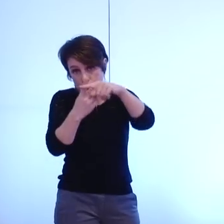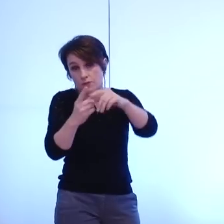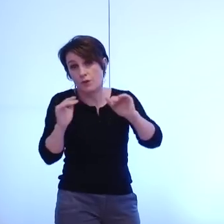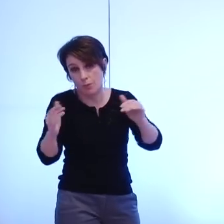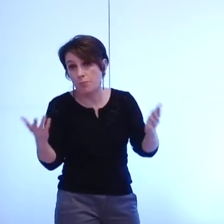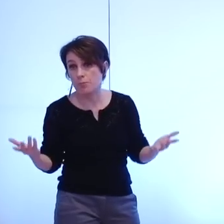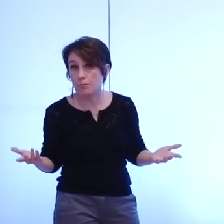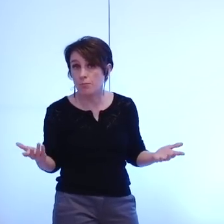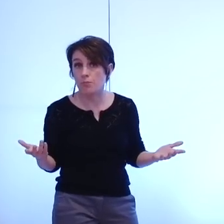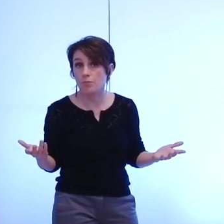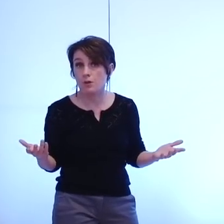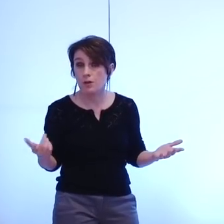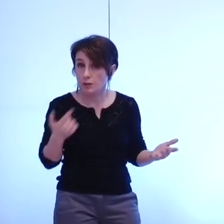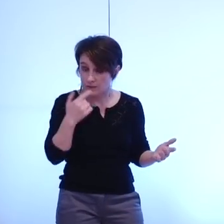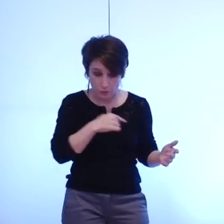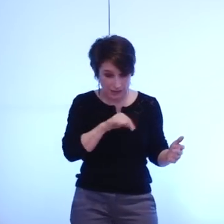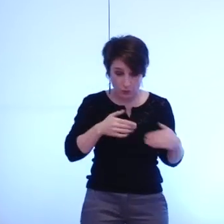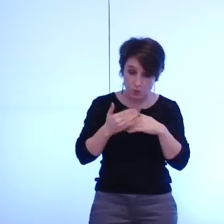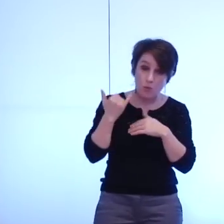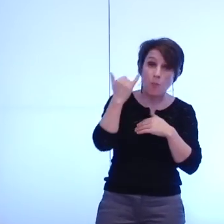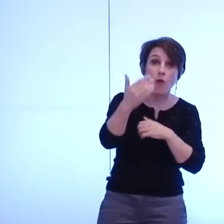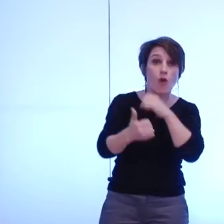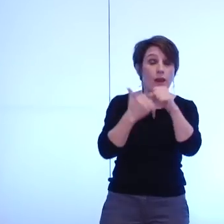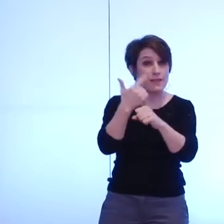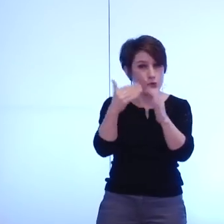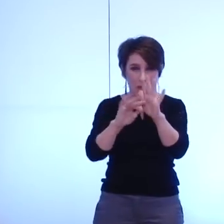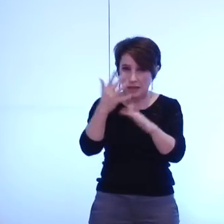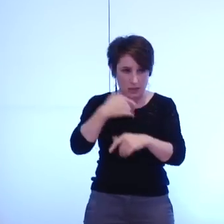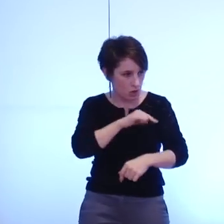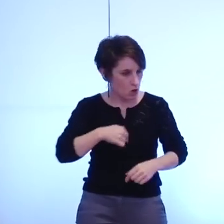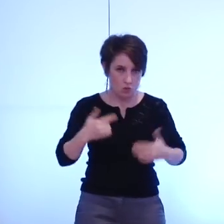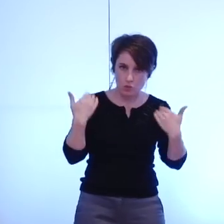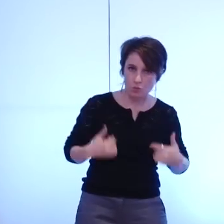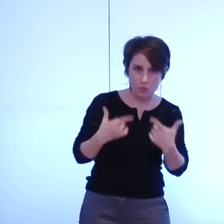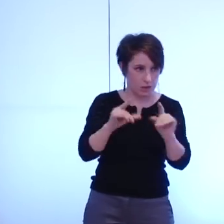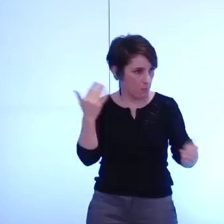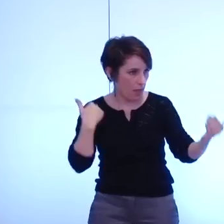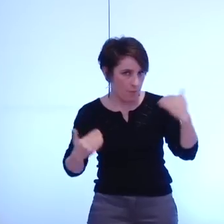disponibles autant que nécessaire au cours de l'année 2015 pour pouvoir continuer cette dynamique